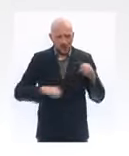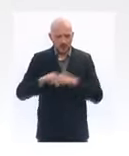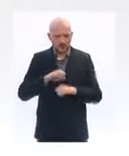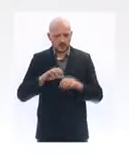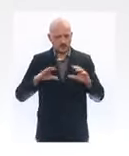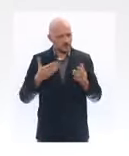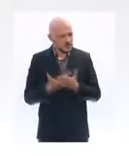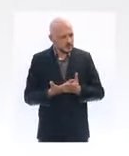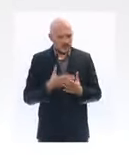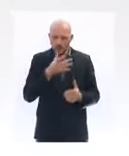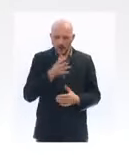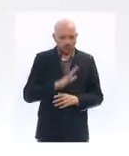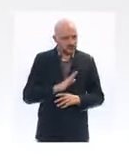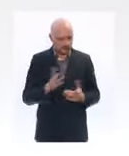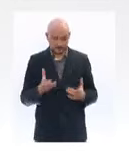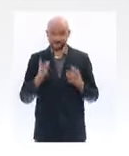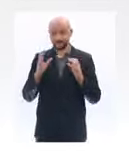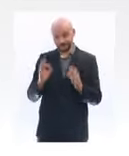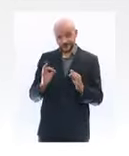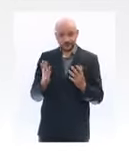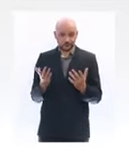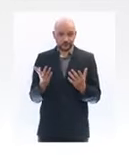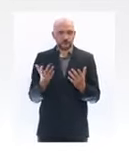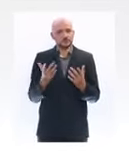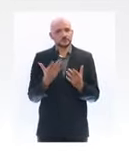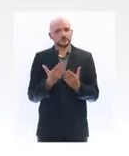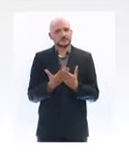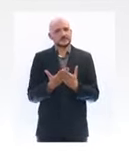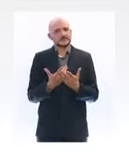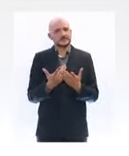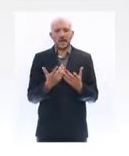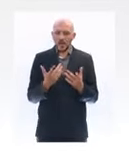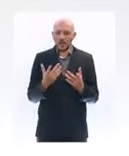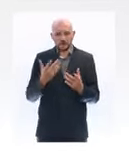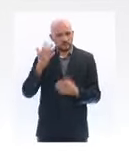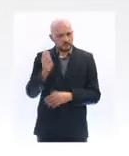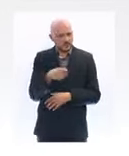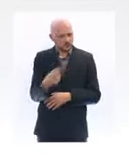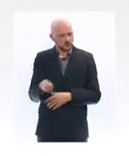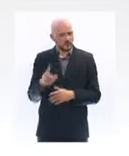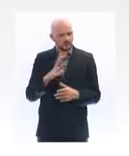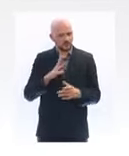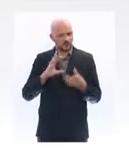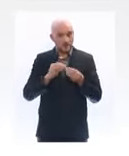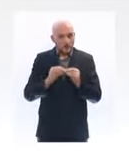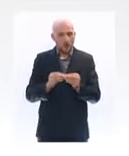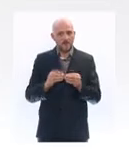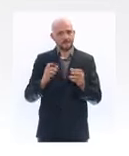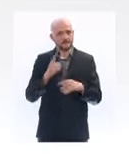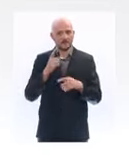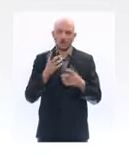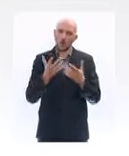le degré de préparation de chaque établissement. Donc, il ne faut pas sous-estimer les problèmes que pose le fait d'organiser en demi-groupe. Donc,